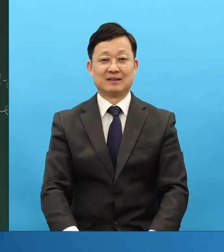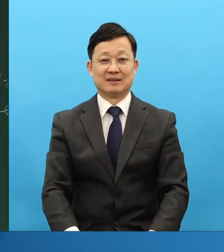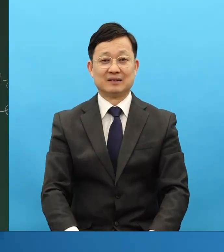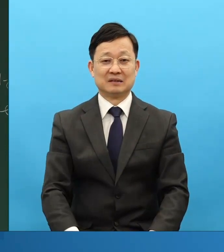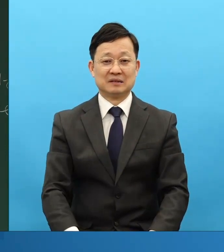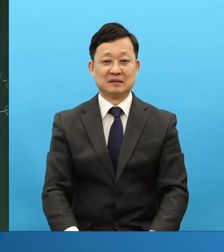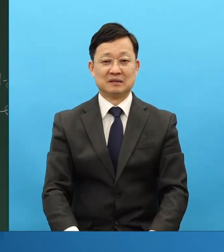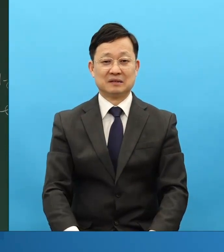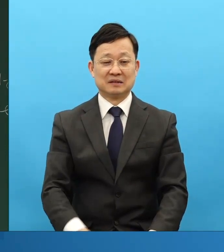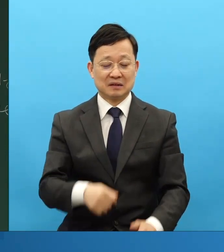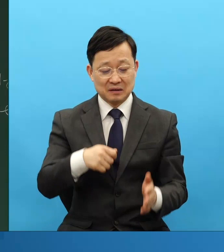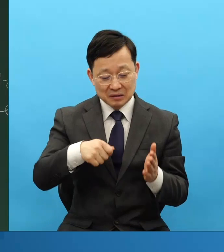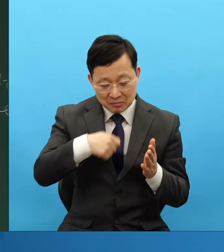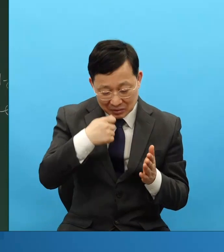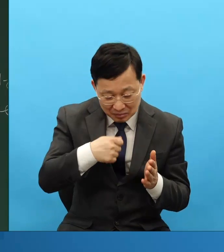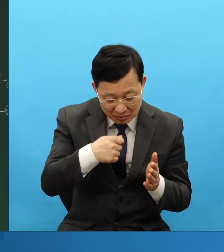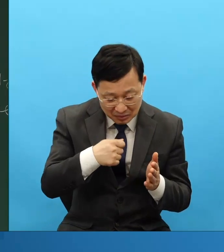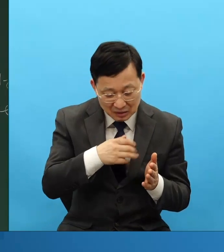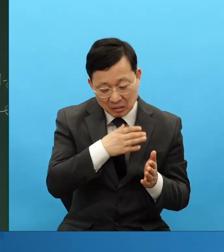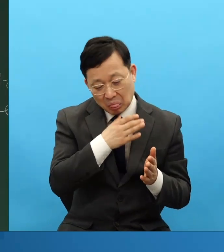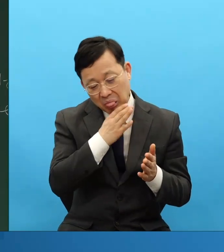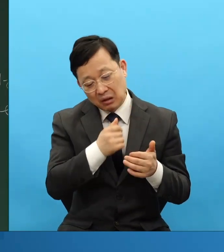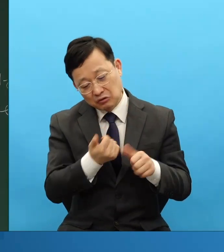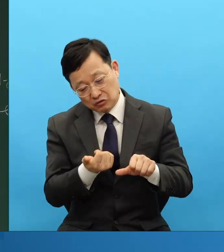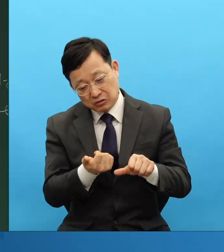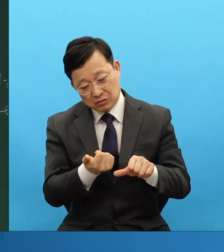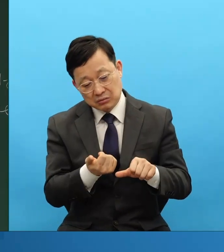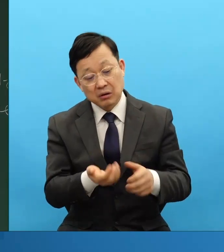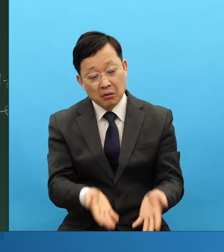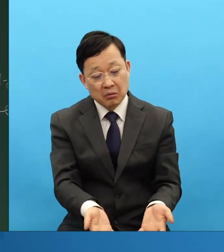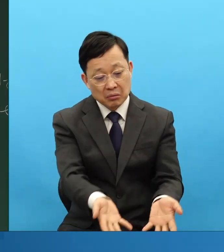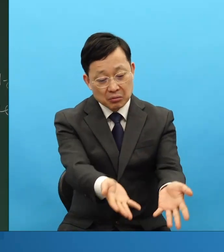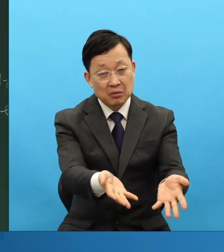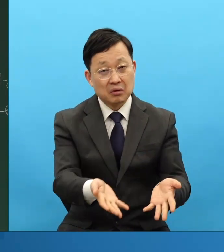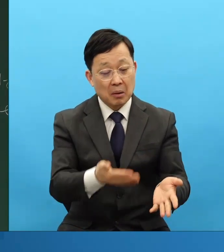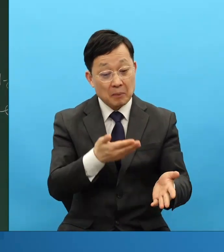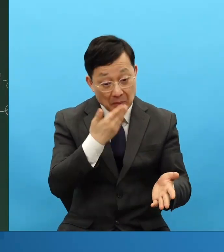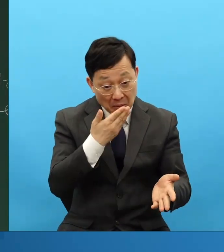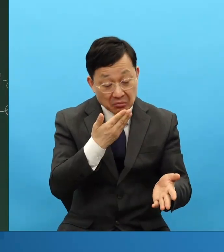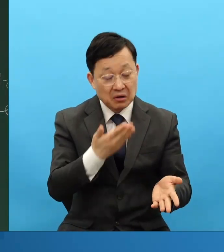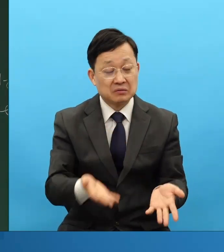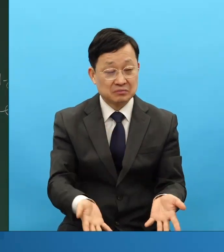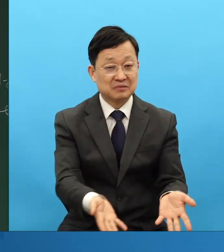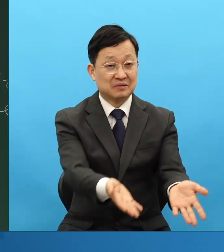겨우겨우 밥이나 먹다 가면 되지. 그러면 지금처럼 하면 돼요. 밥 먹어야 돼요.